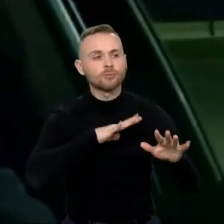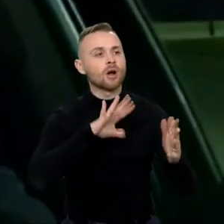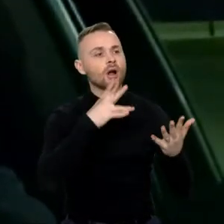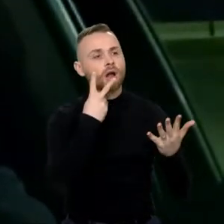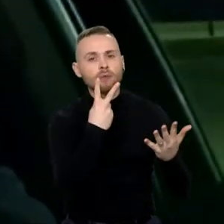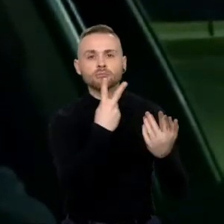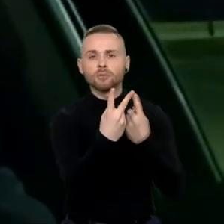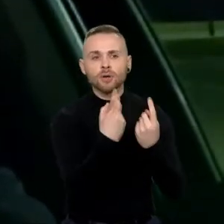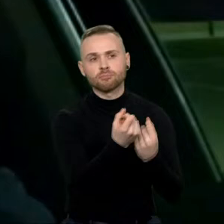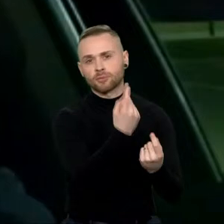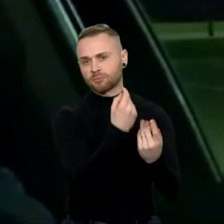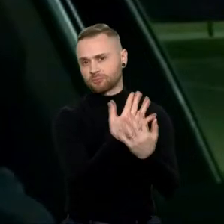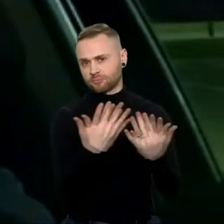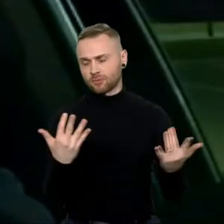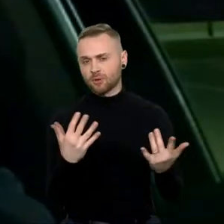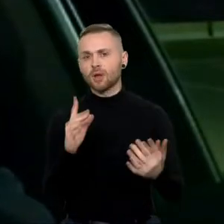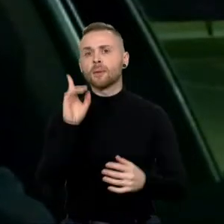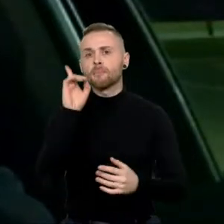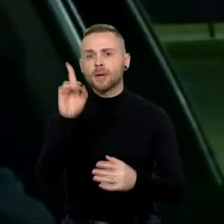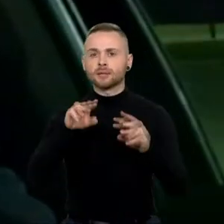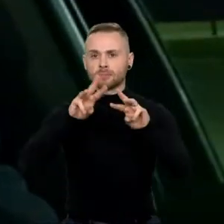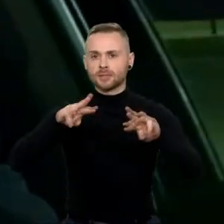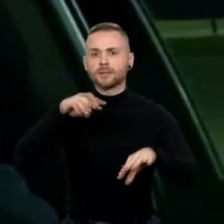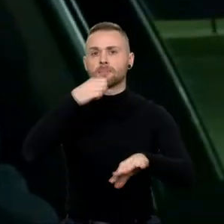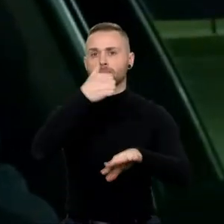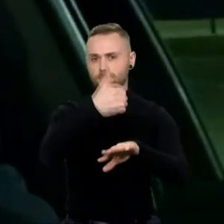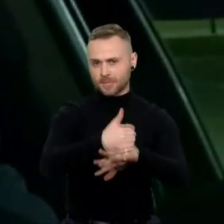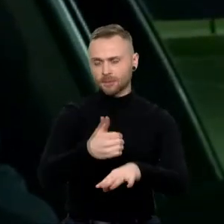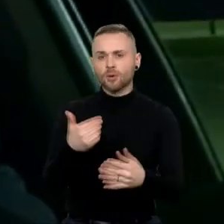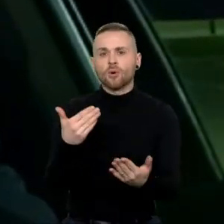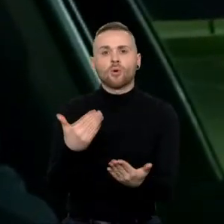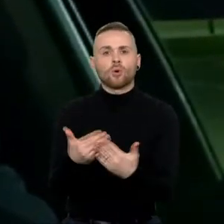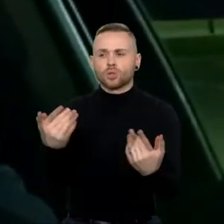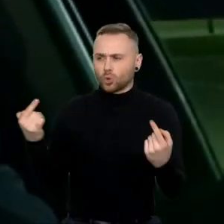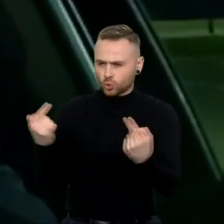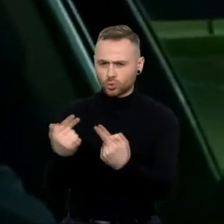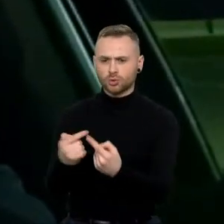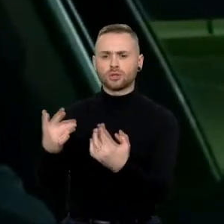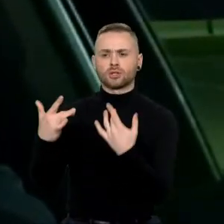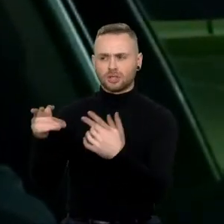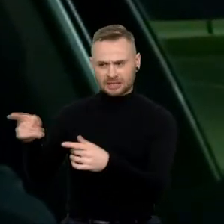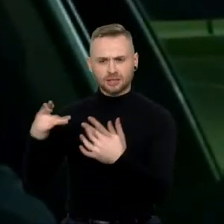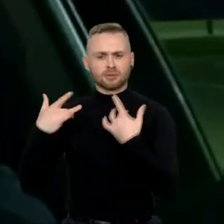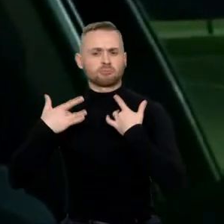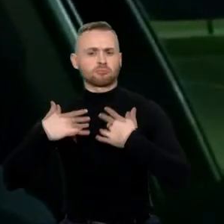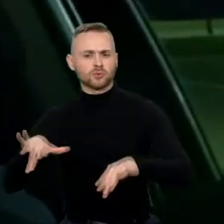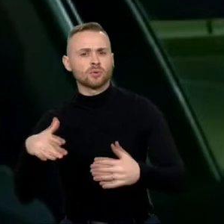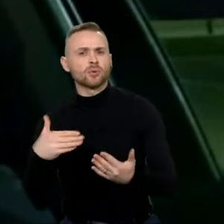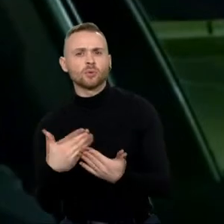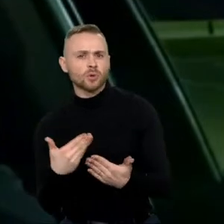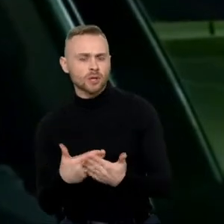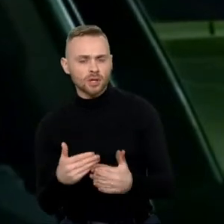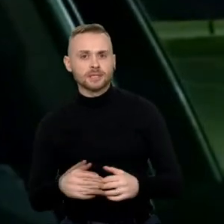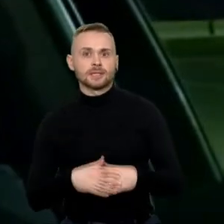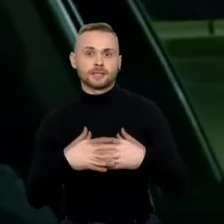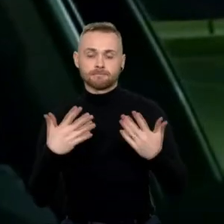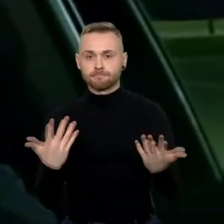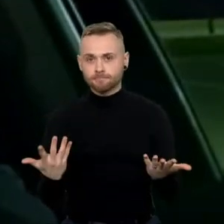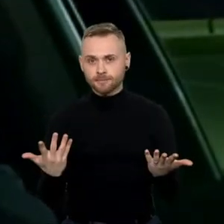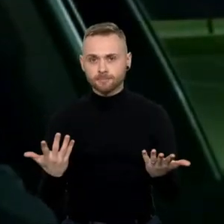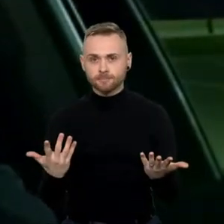galėtų tenkinti tą atsistatydinimą, tai galėtų būti tokios, kad vis tik tai